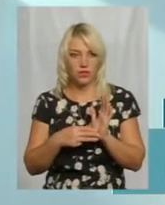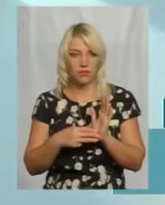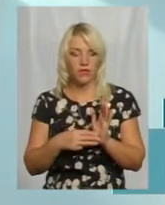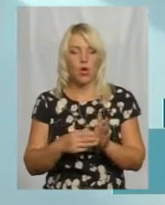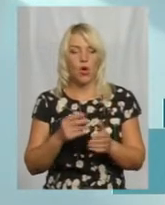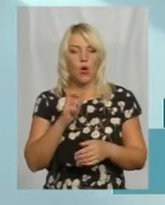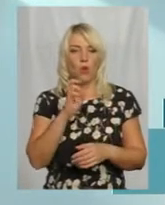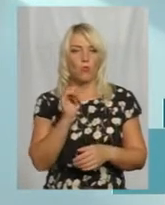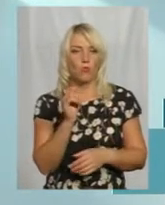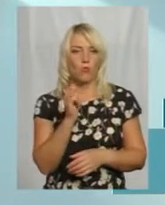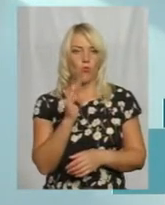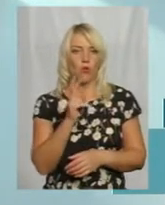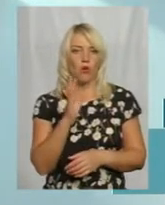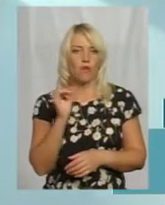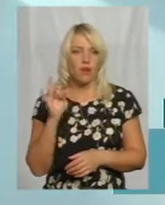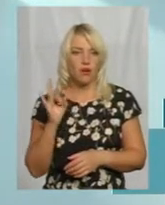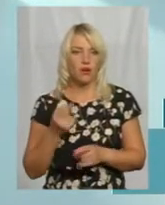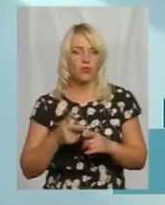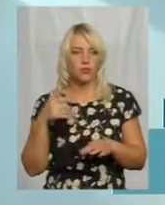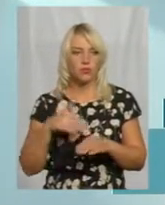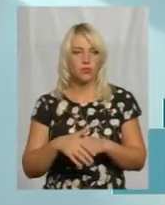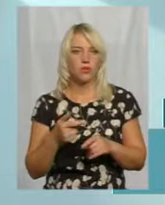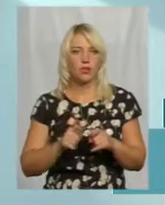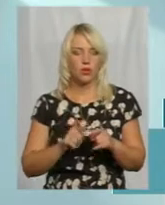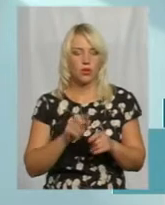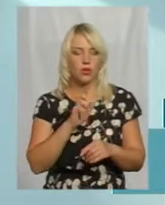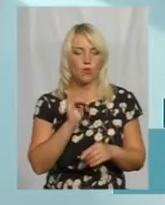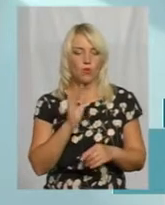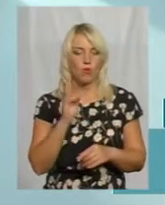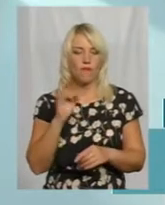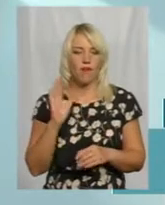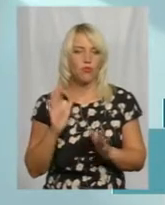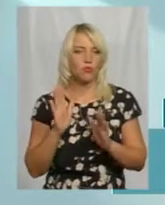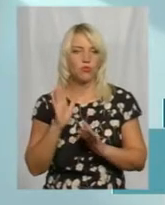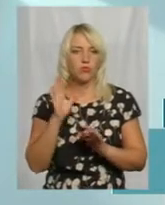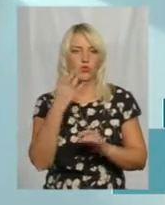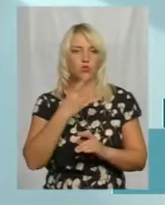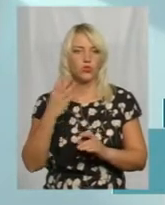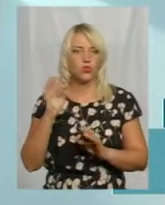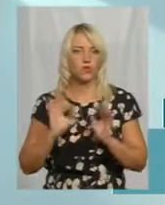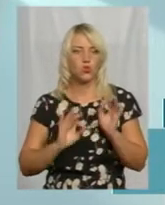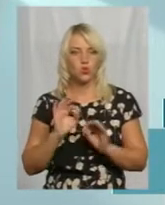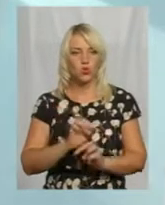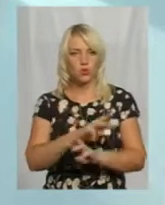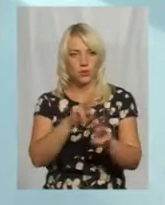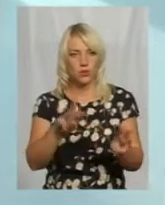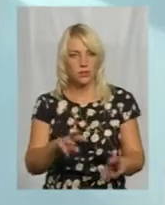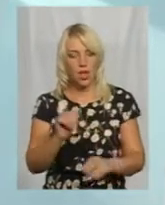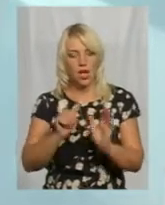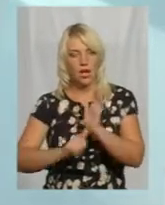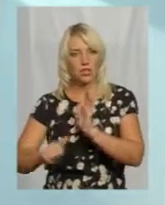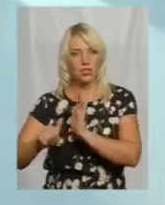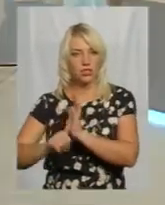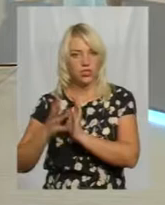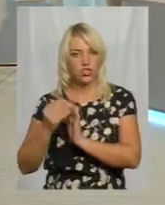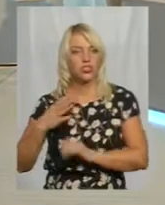букварів, то, зрозуміло, у того букваря пономерівався, забезпечено 44% учнів, а 66%